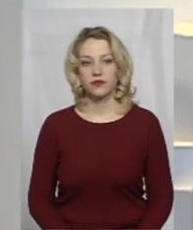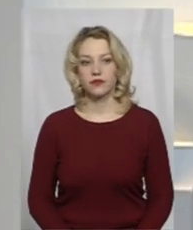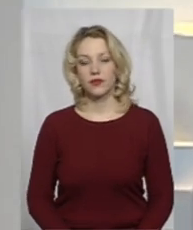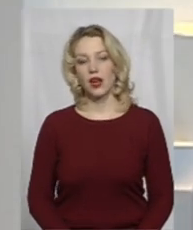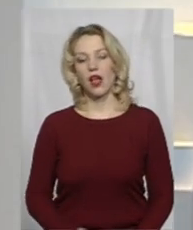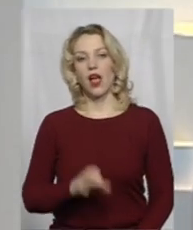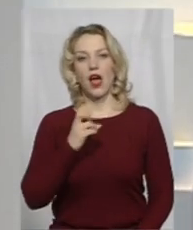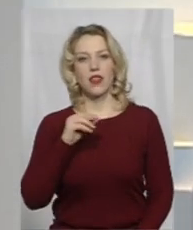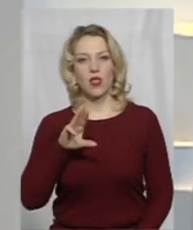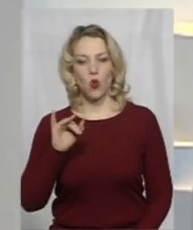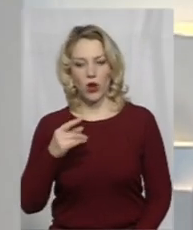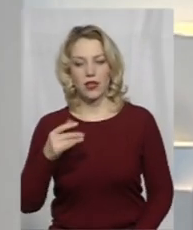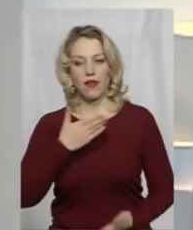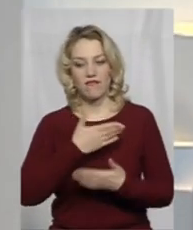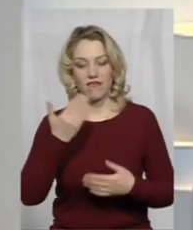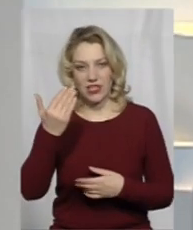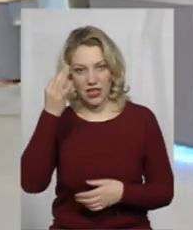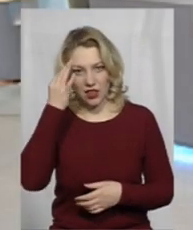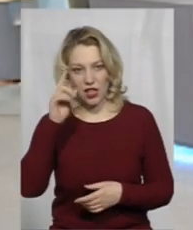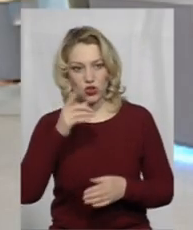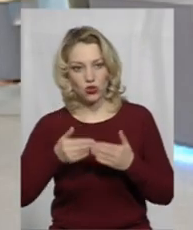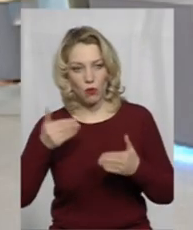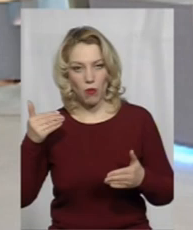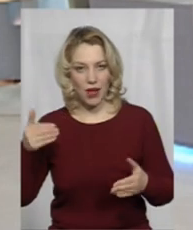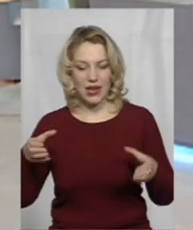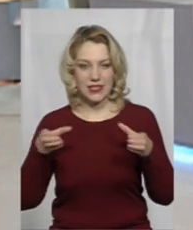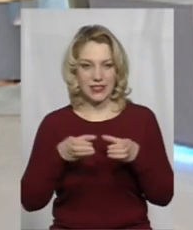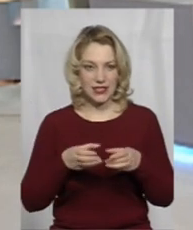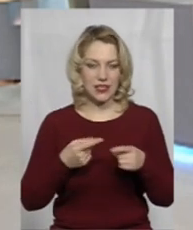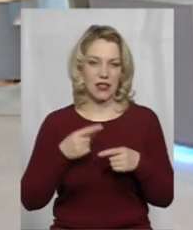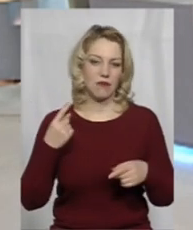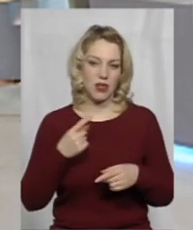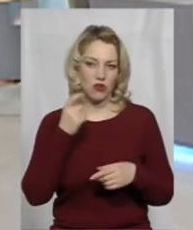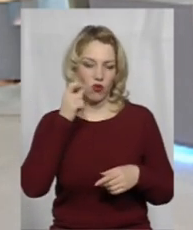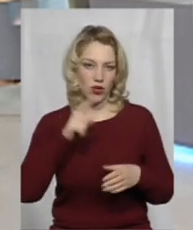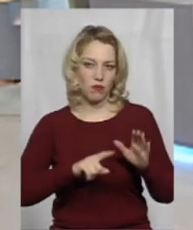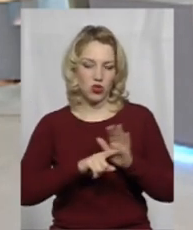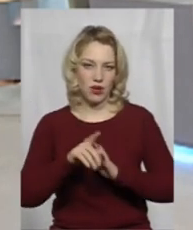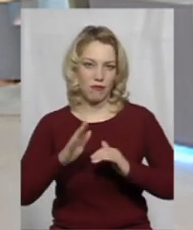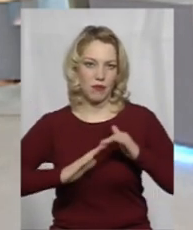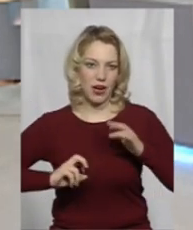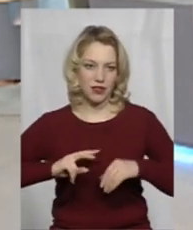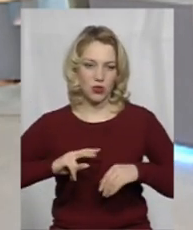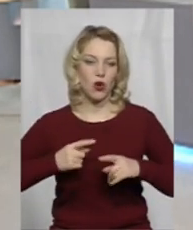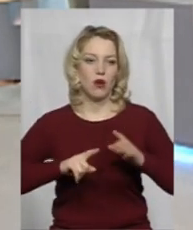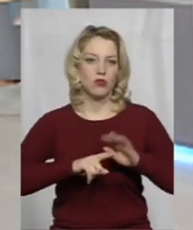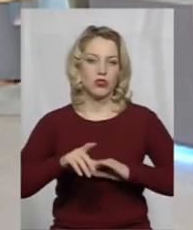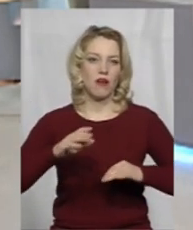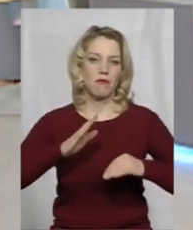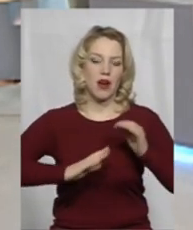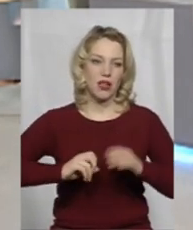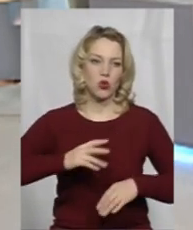Пане Анатолію, ви згадали, що попередній склад першим в Україні почав практику, практикувати